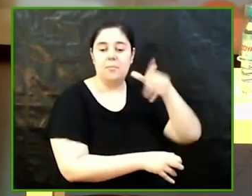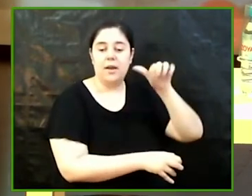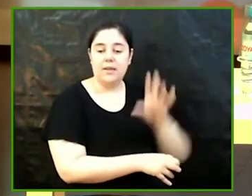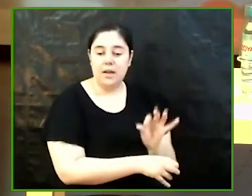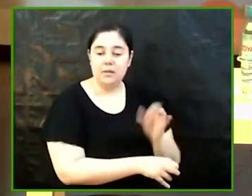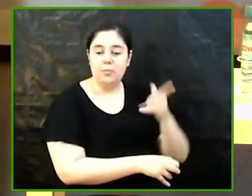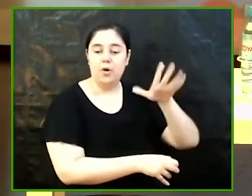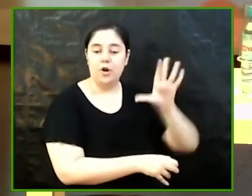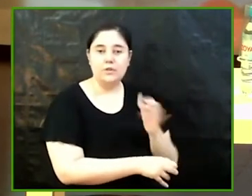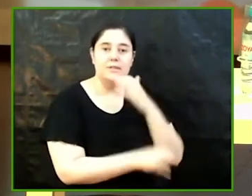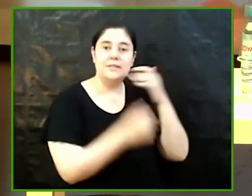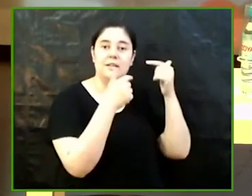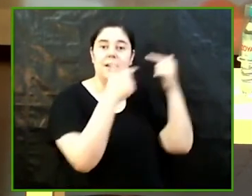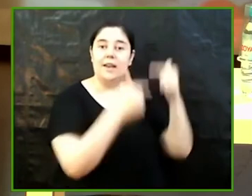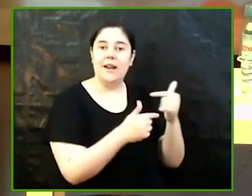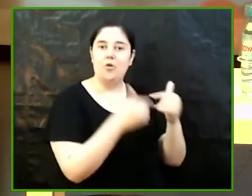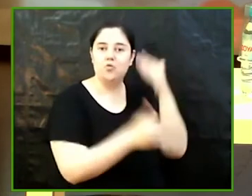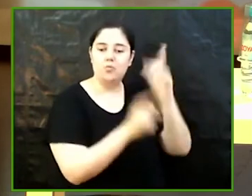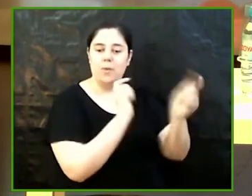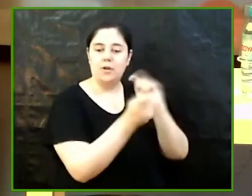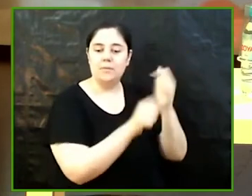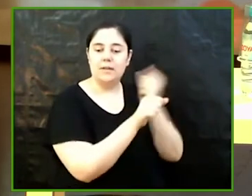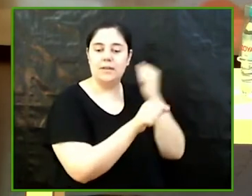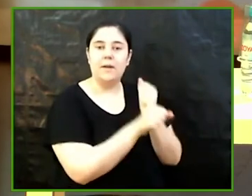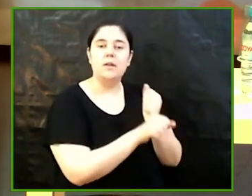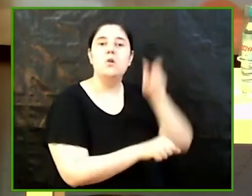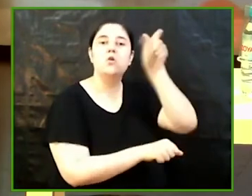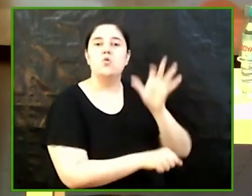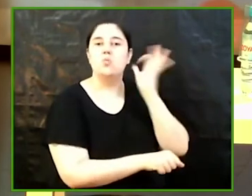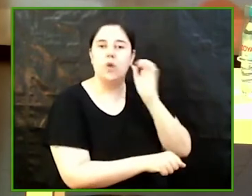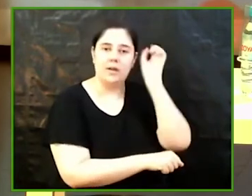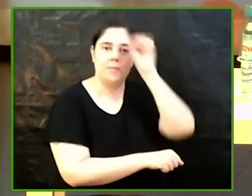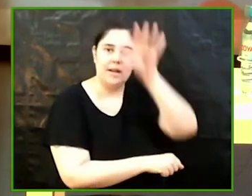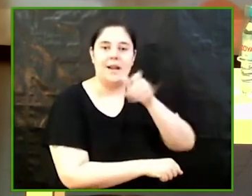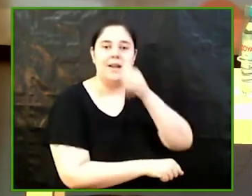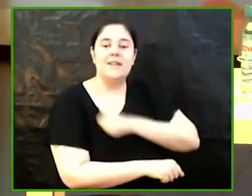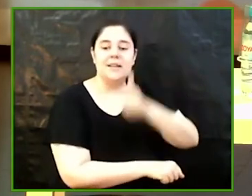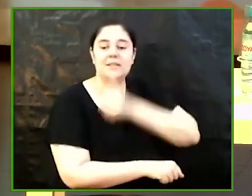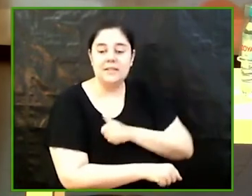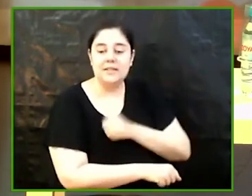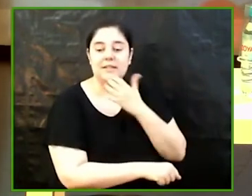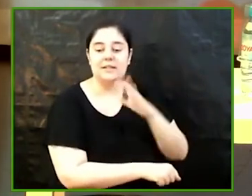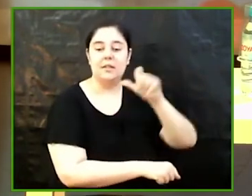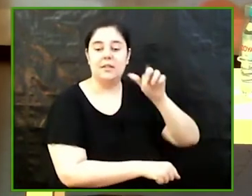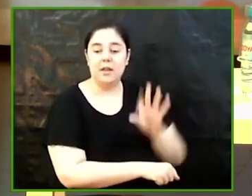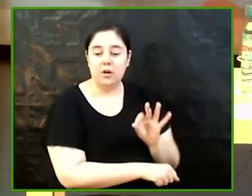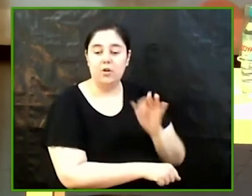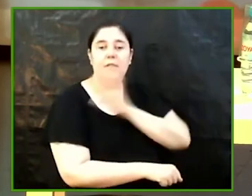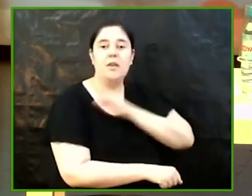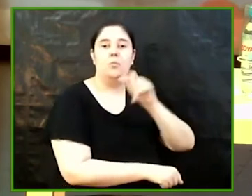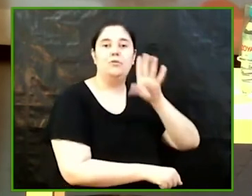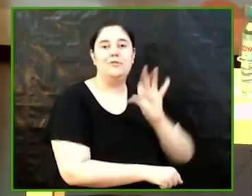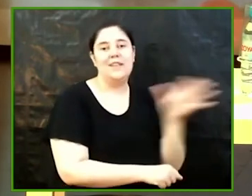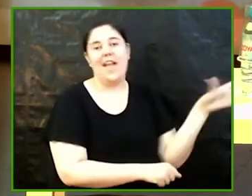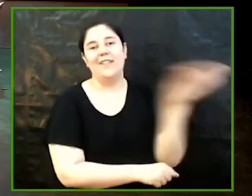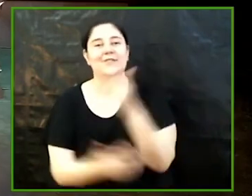grau en Periodisme pel treball Mujer Minera Resistir en el Cerro del Potosí moltíssimes moltíssimes felicitats a totes